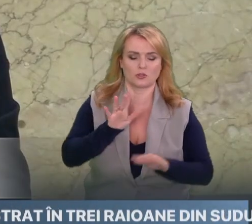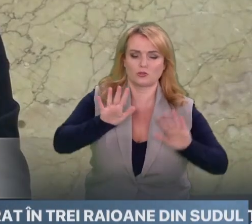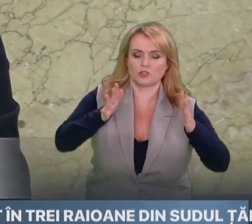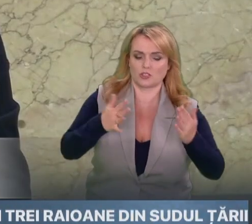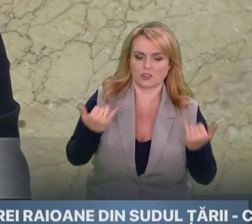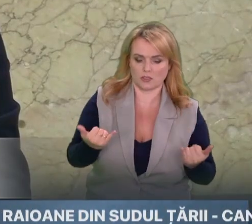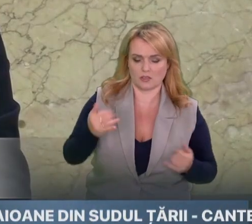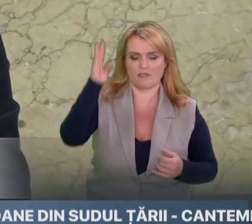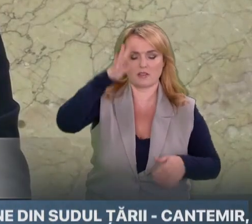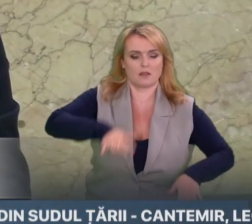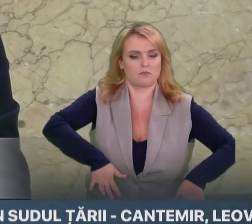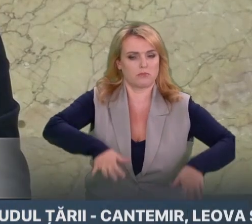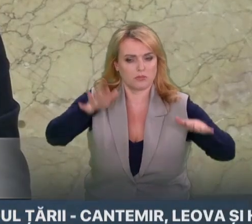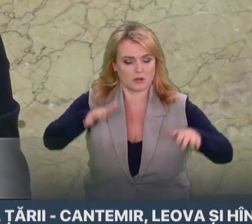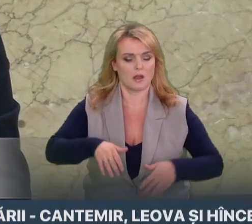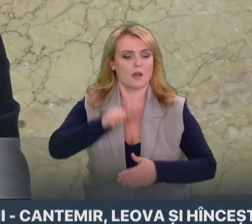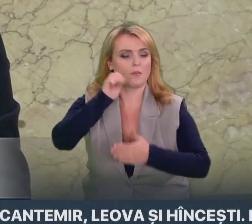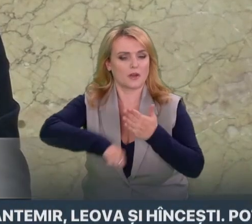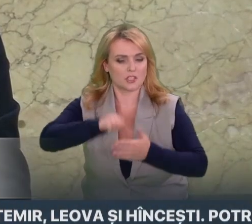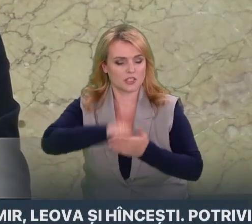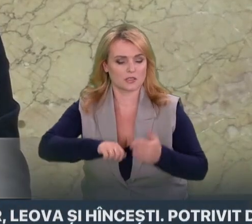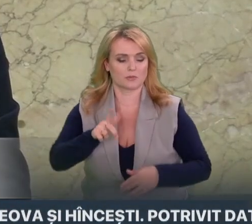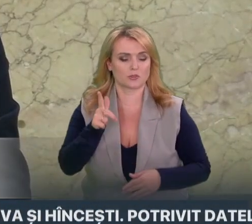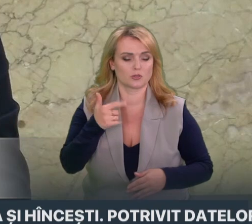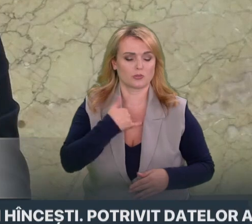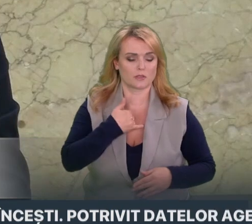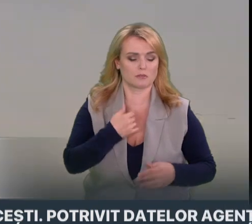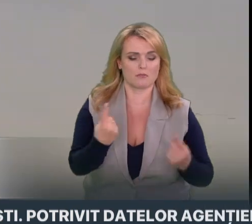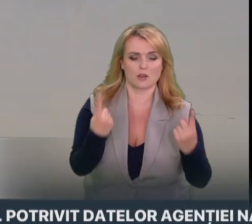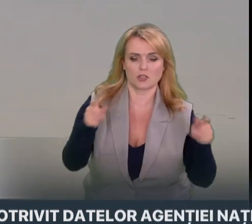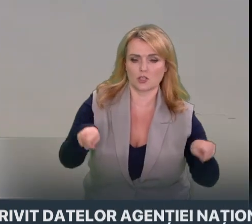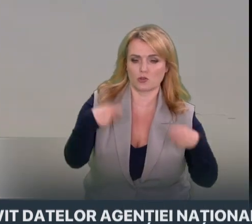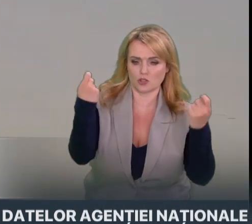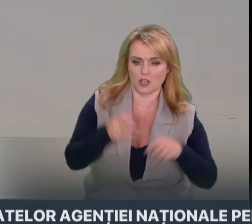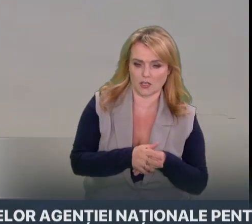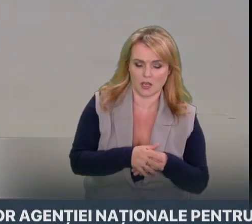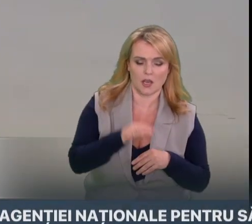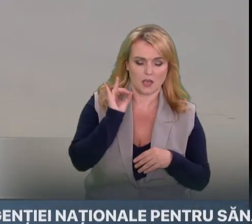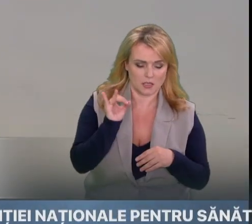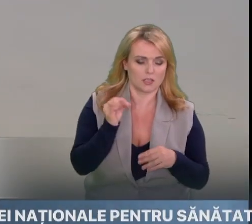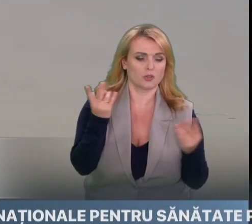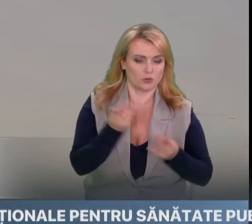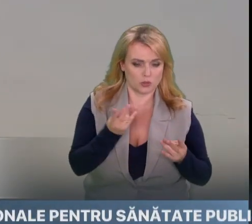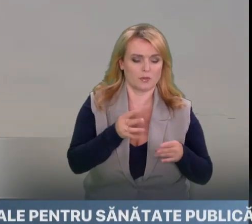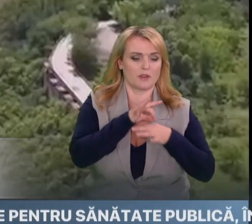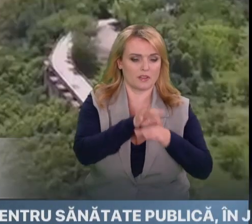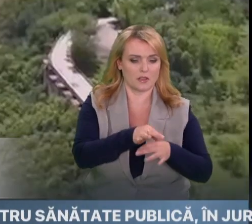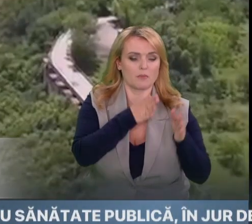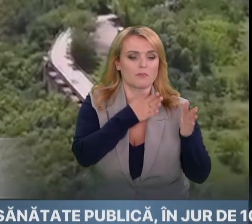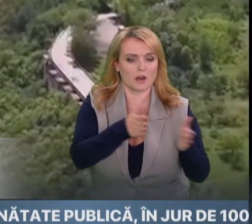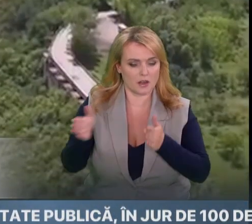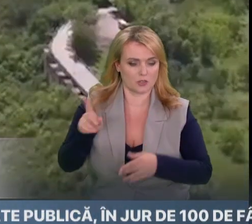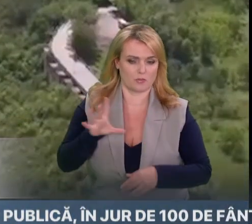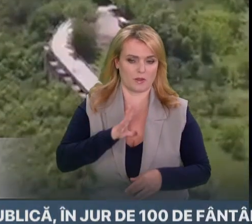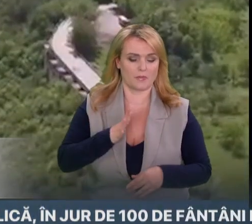și perdele s-au întâmplat, tocmai de ce nu avem regulă în acest domeniu. Potrivit Ministerului Mediului, weekendul trecut din cauza